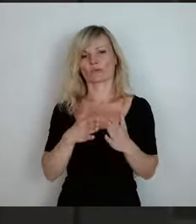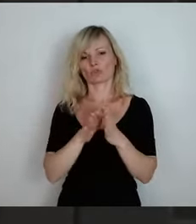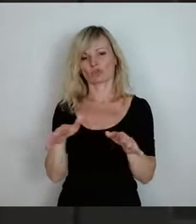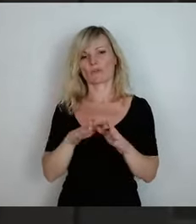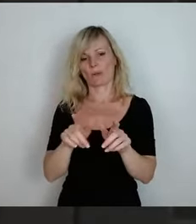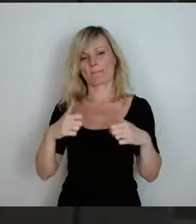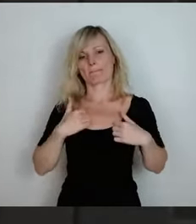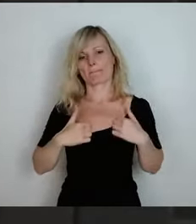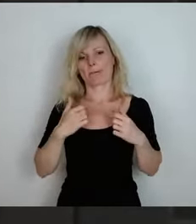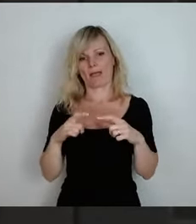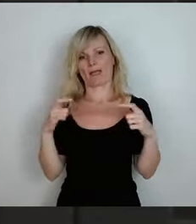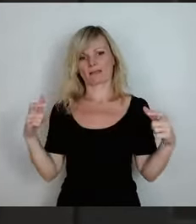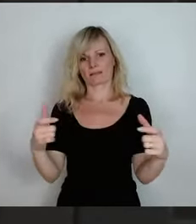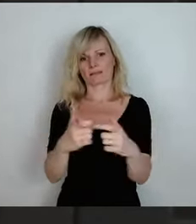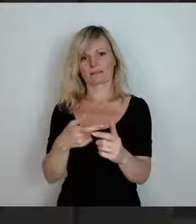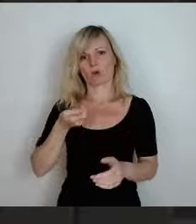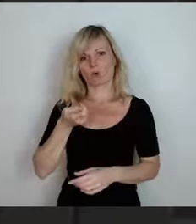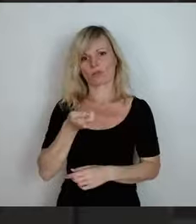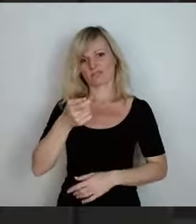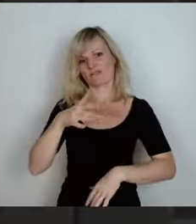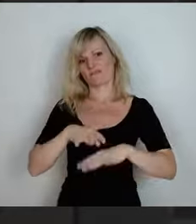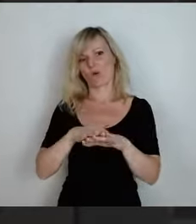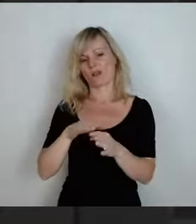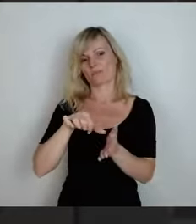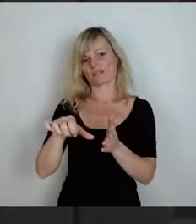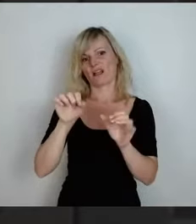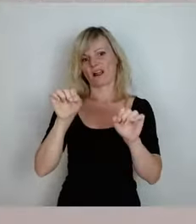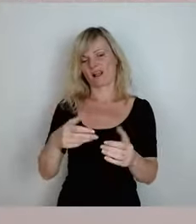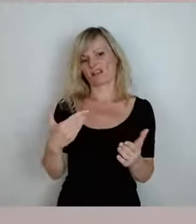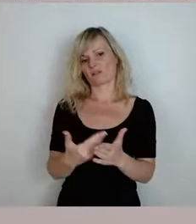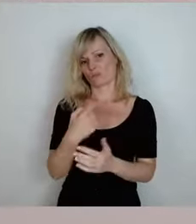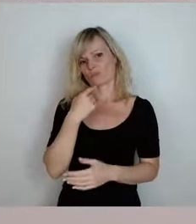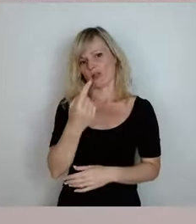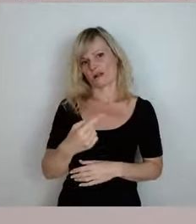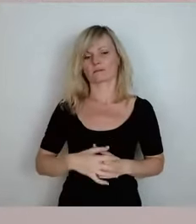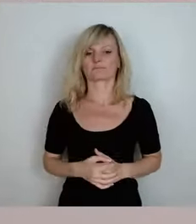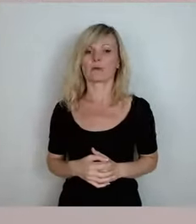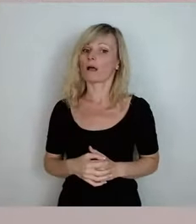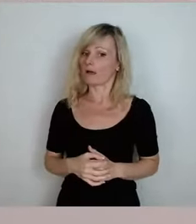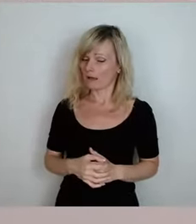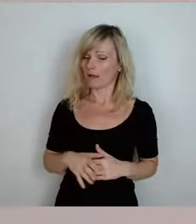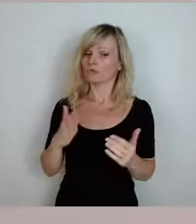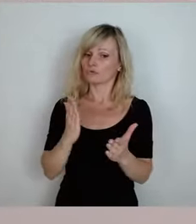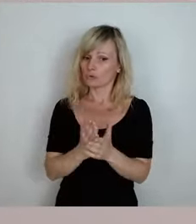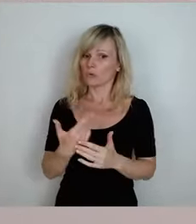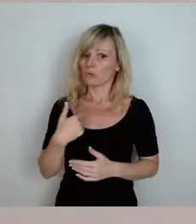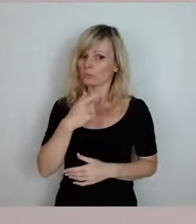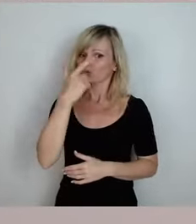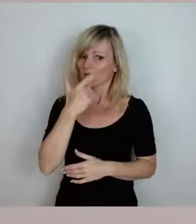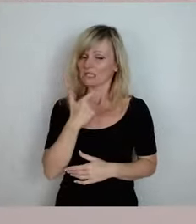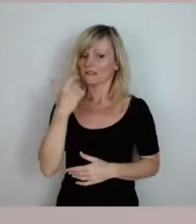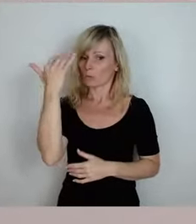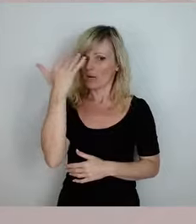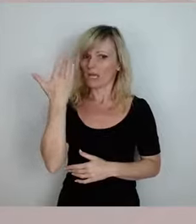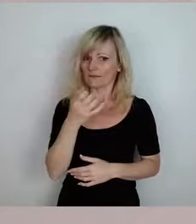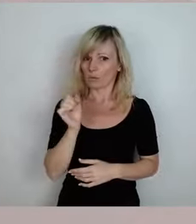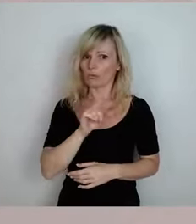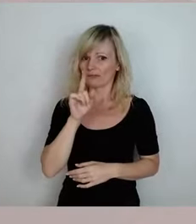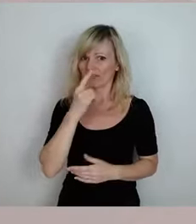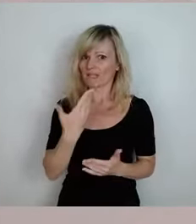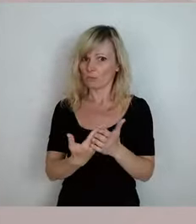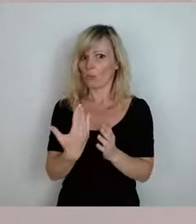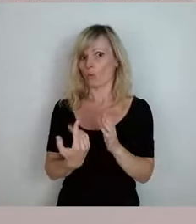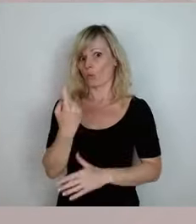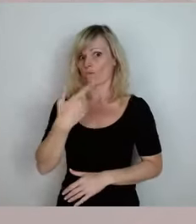Das würde ich mal so behaupten. Also ich finde, das ist schon mal eine Sache, über die man ernsthaft nachdenken muss. Das heißt aber noch nicht,